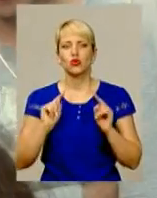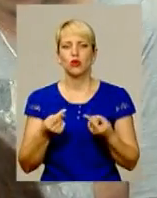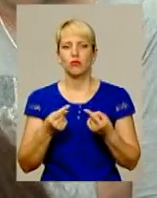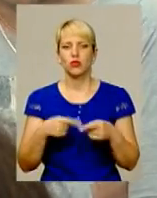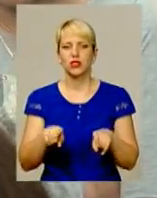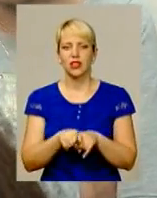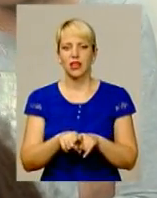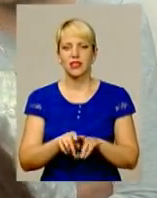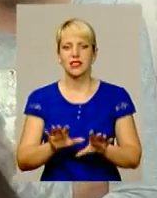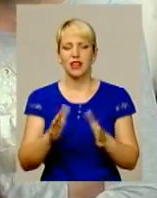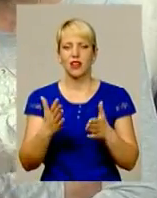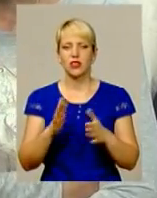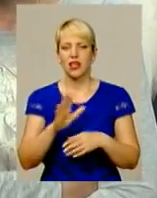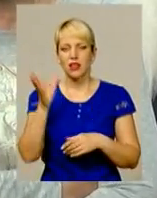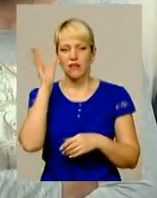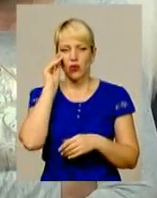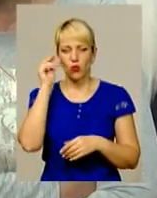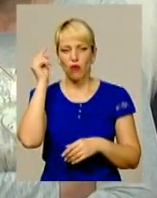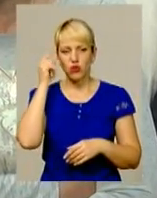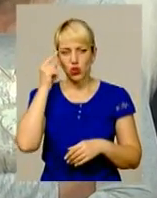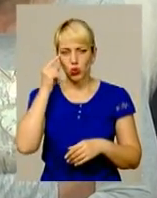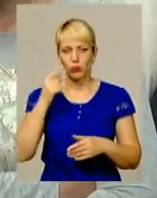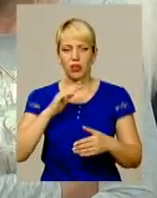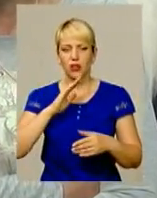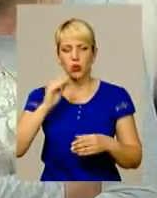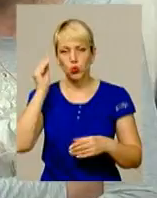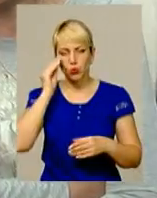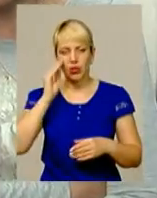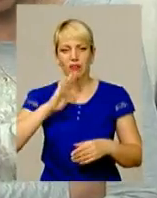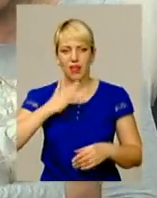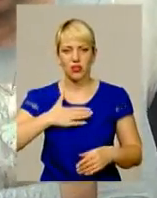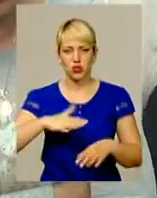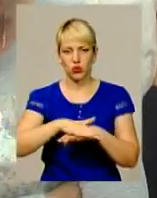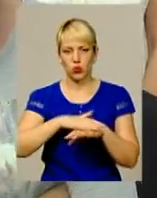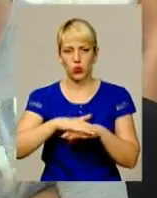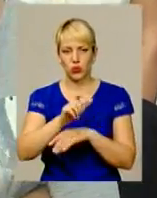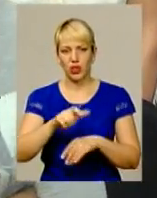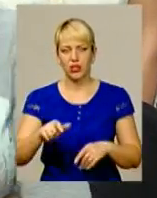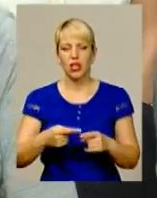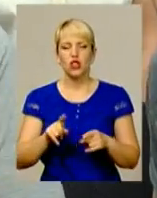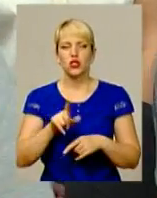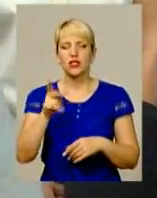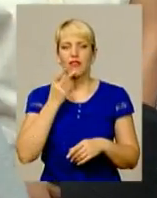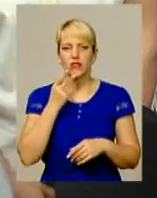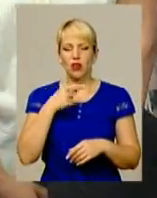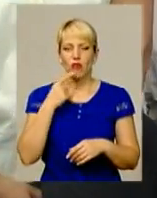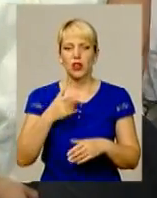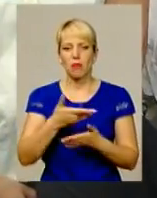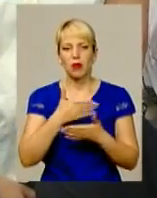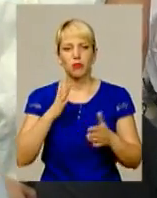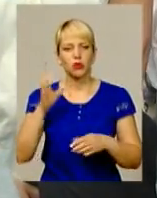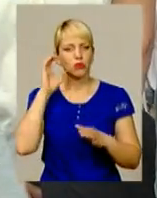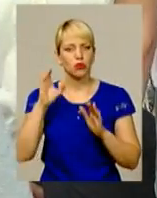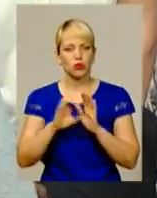так ставляться. Не враховується думка абсолютно. То, що вони казали завжди, що ми будемо